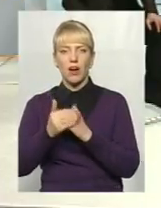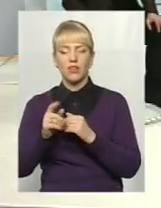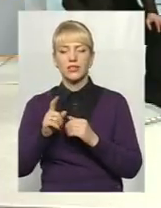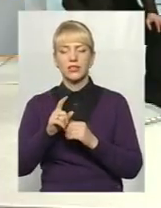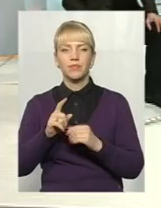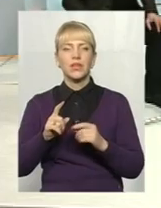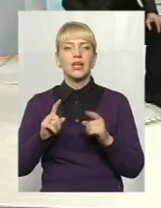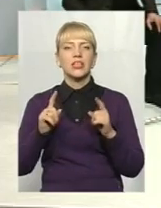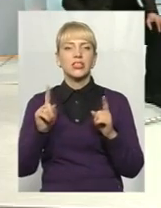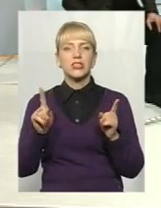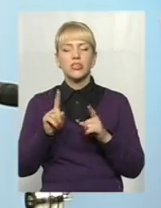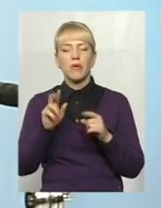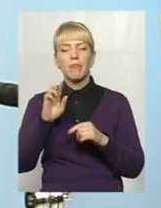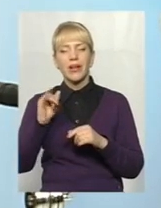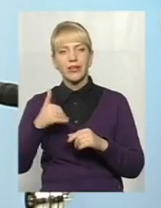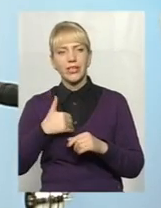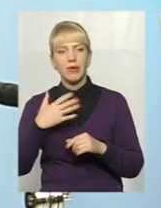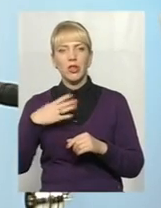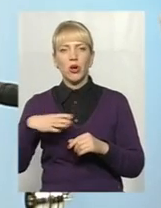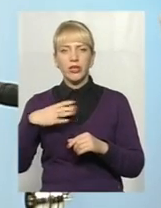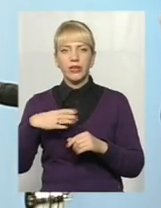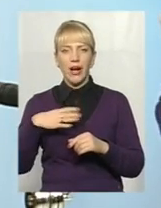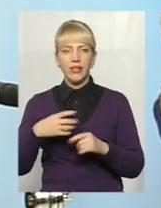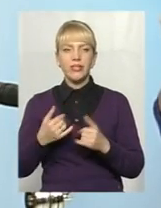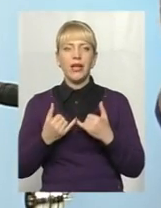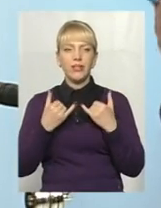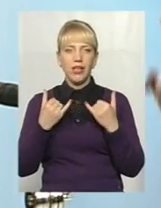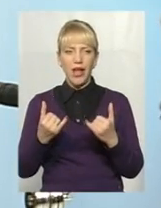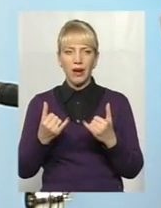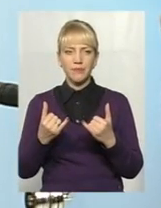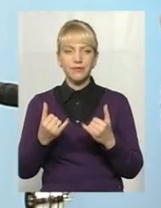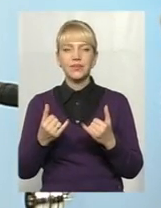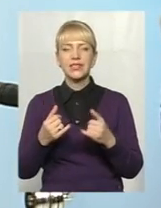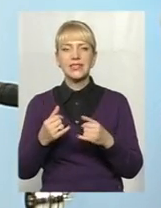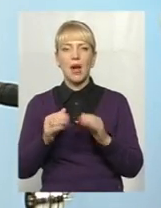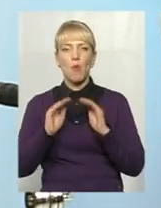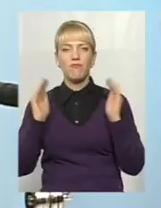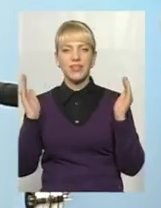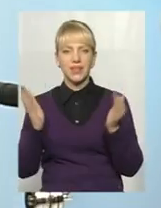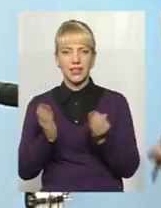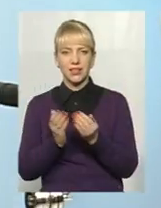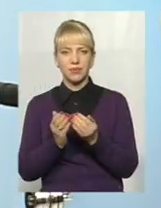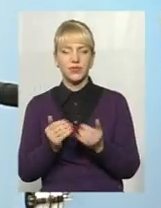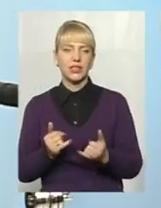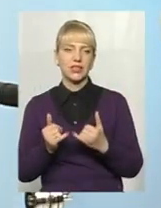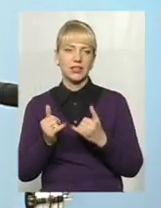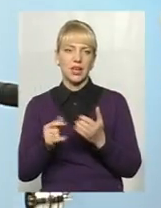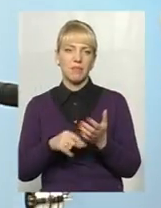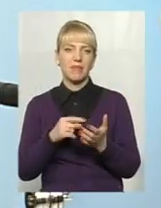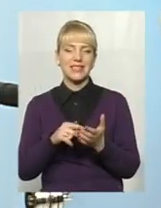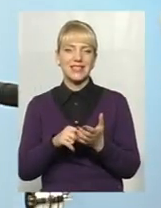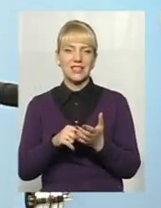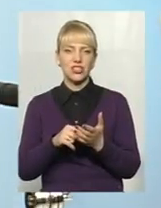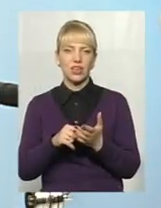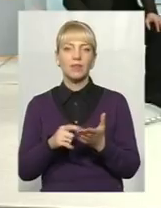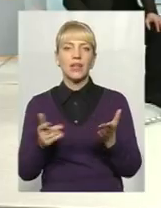чого б хотіли дочекатися для заповідника і для містечка, яке